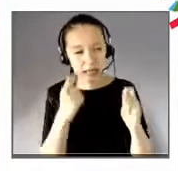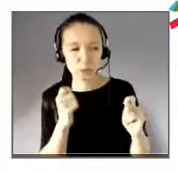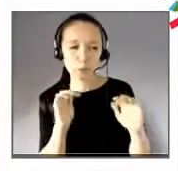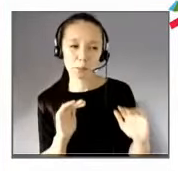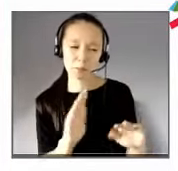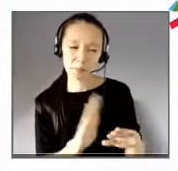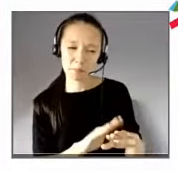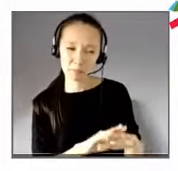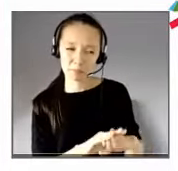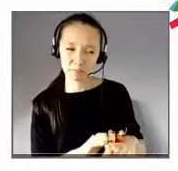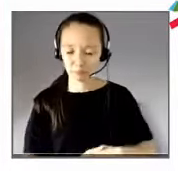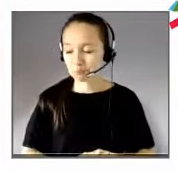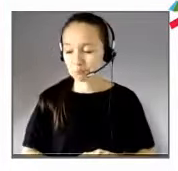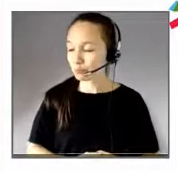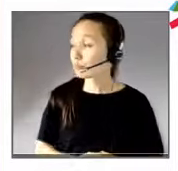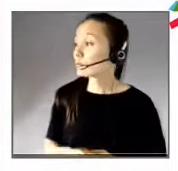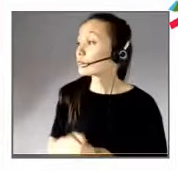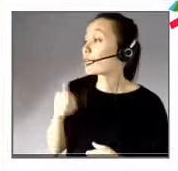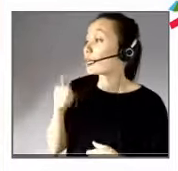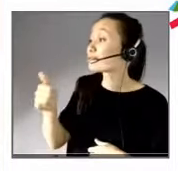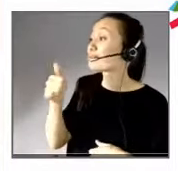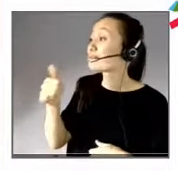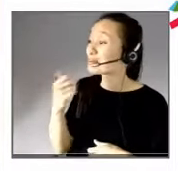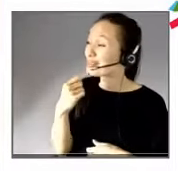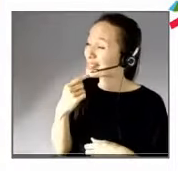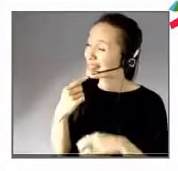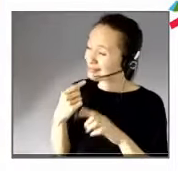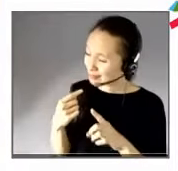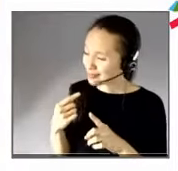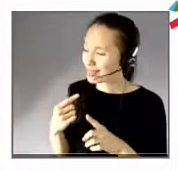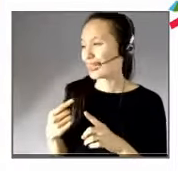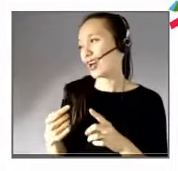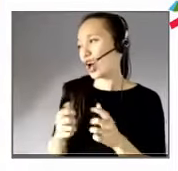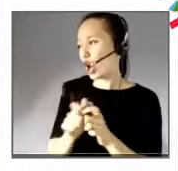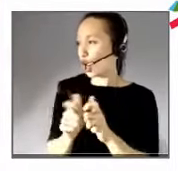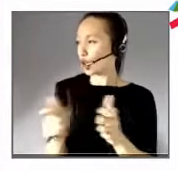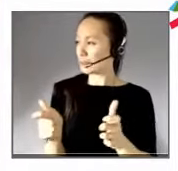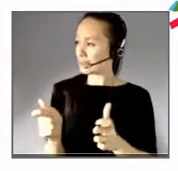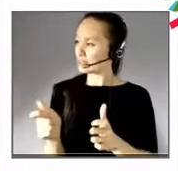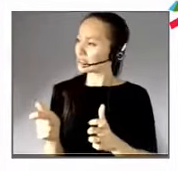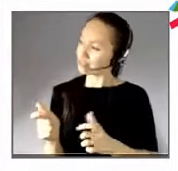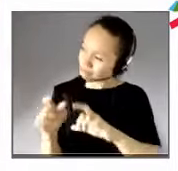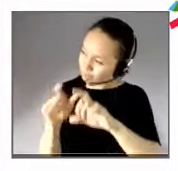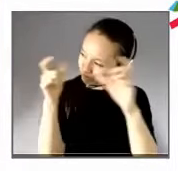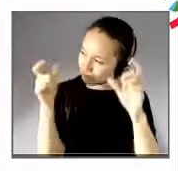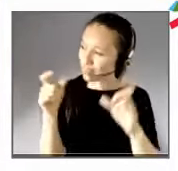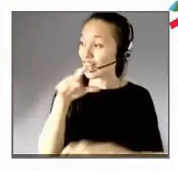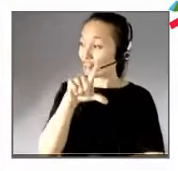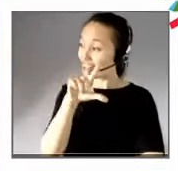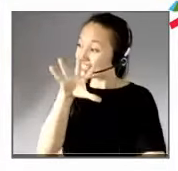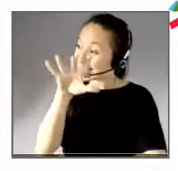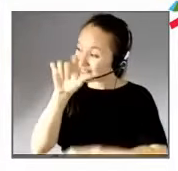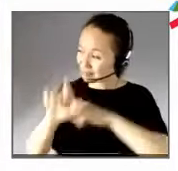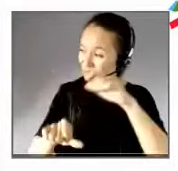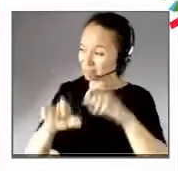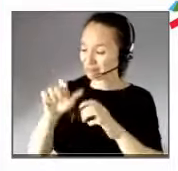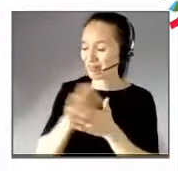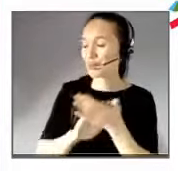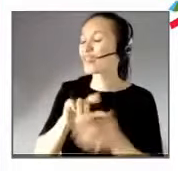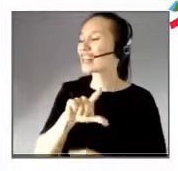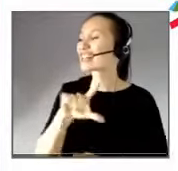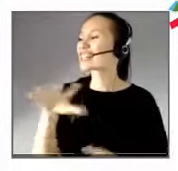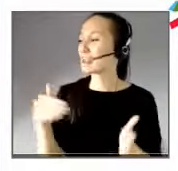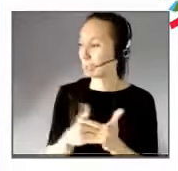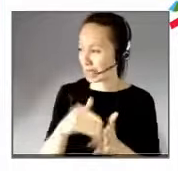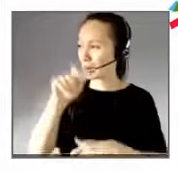chef d'une entreprise, dirigeant d'une entreprise qui emploie 25 000 personnes que vous soignez au sein du groupe Elsan, plusieurs